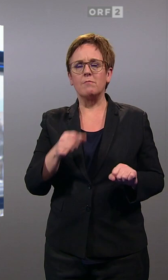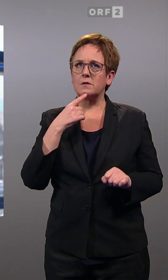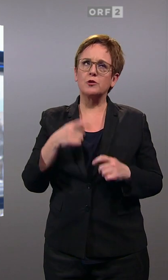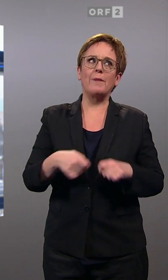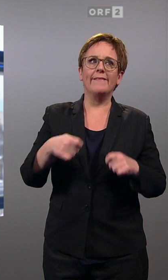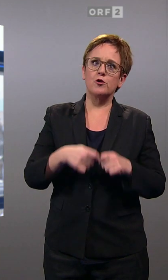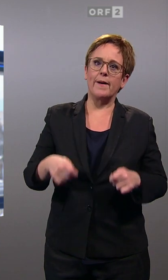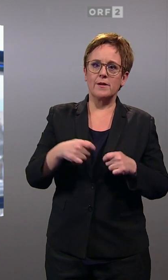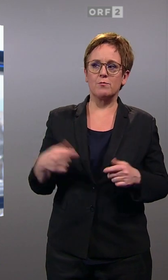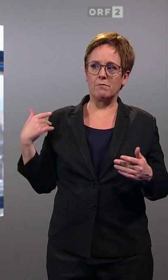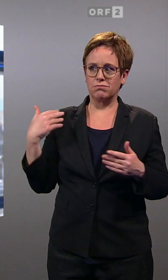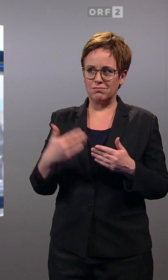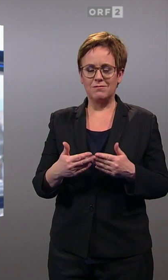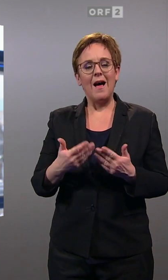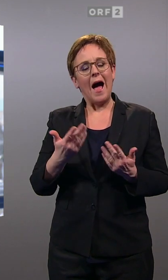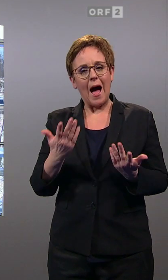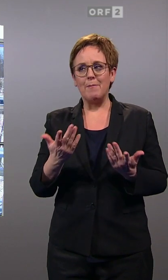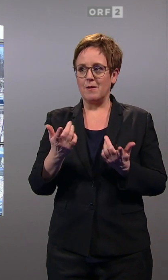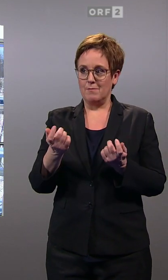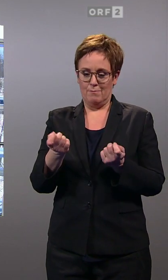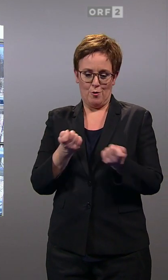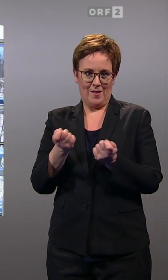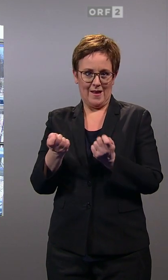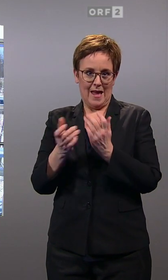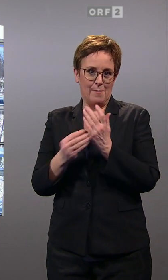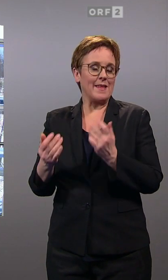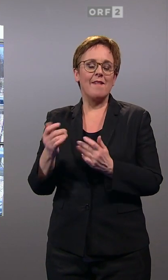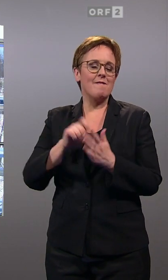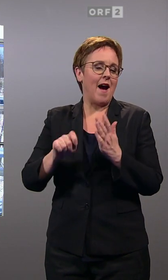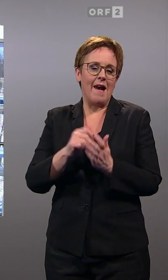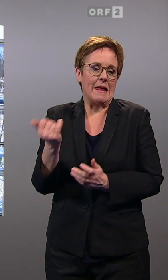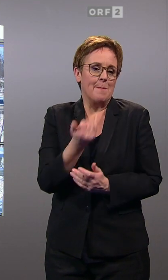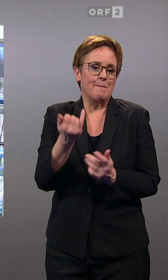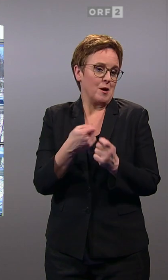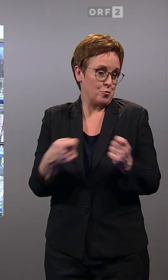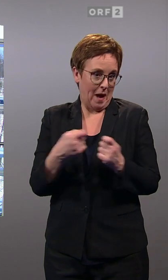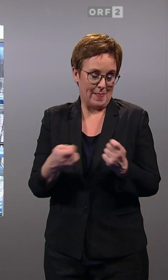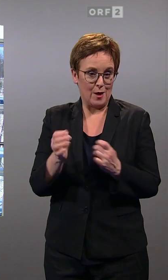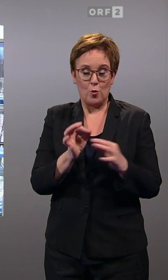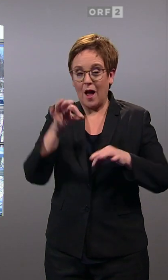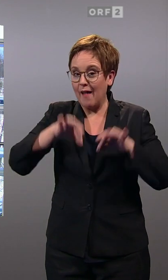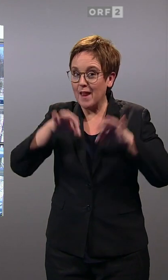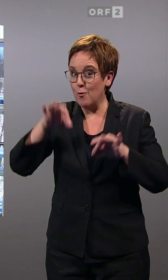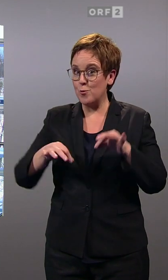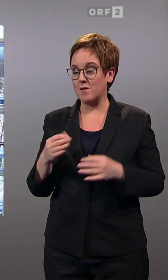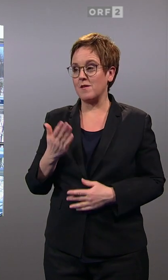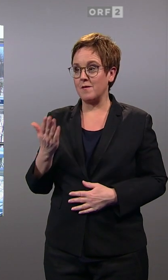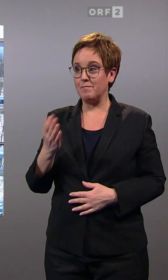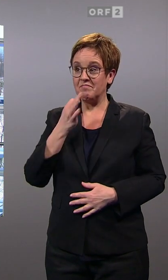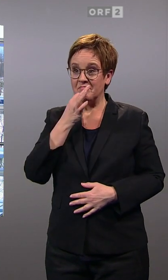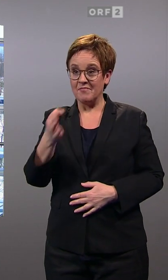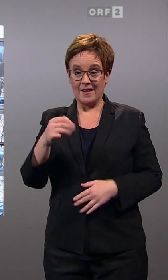Aber es ist auch für einen Politologen ja immer ein spannender Wahlsonntag oder eine spannende Wahlanalyse. Birgt dieser